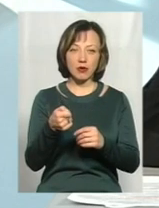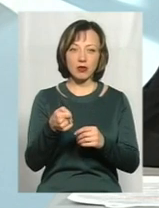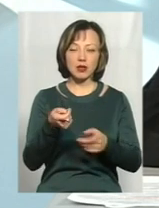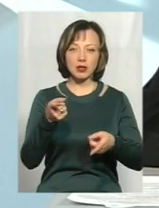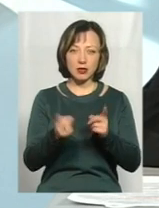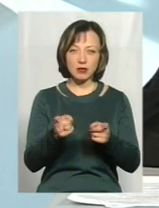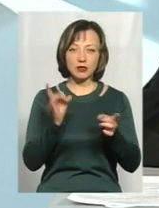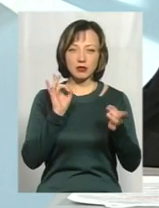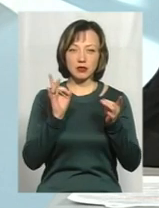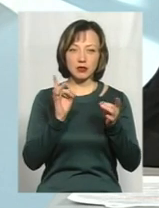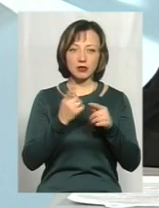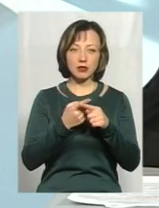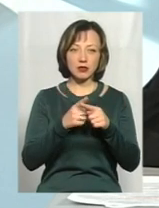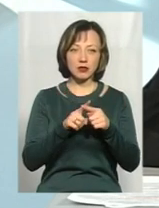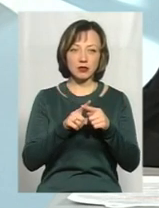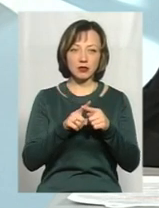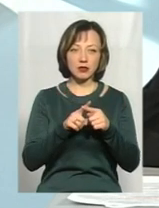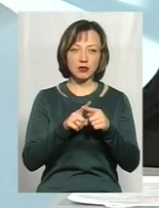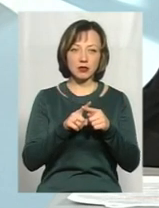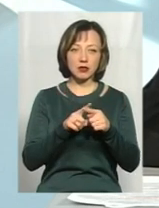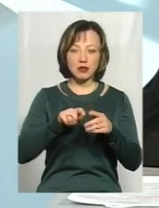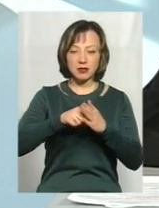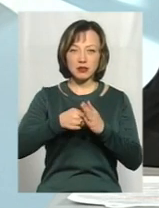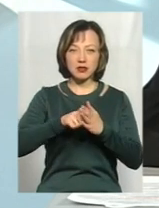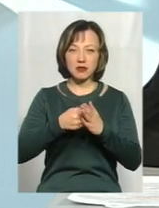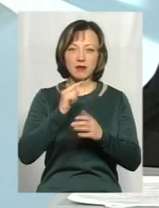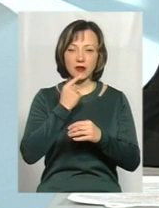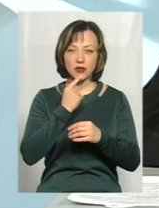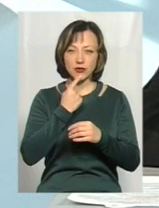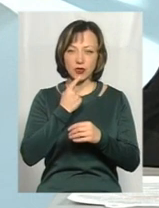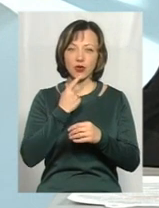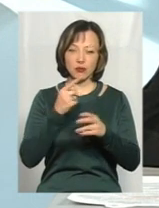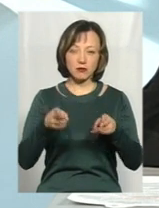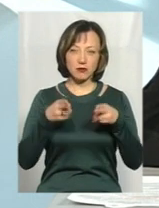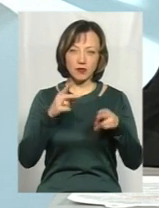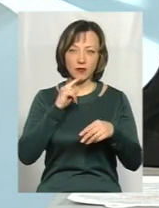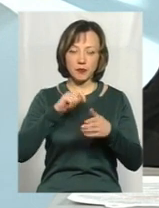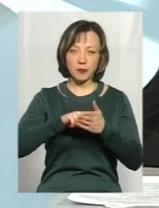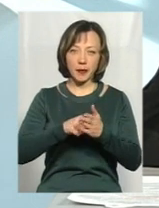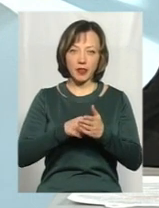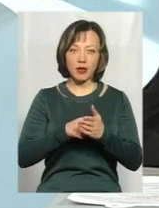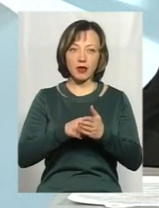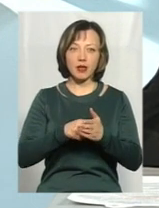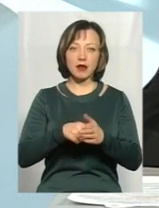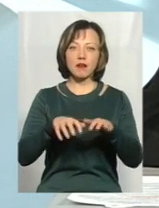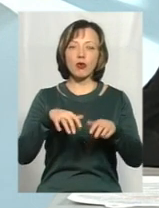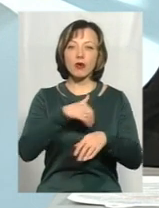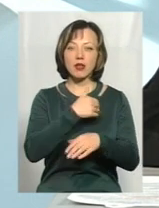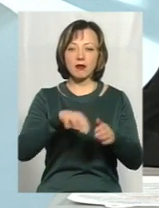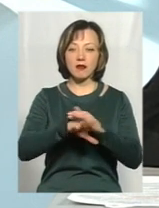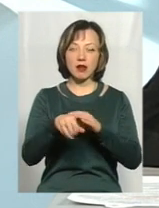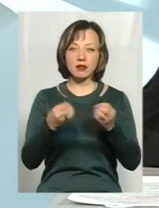який дійсно над ним треба попрацювати з злочинцю. І в нас були випадки, коли намагалися заволодіти елітним автомобілем,